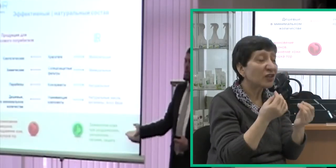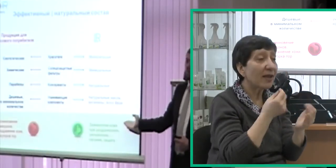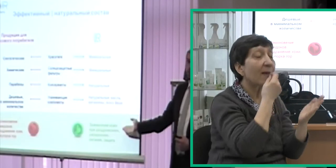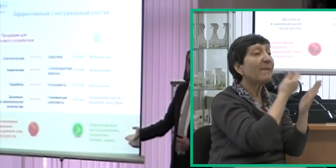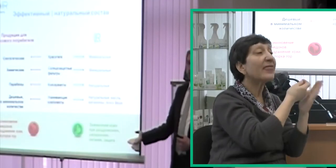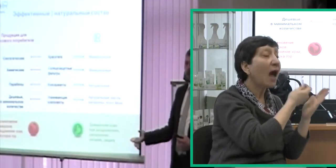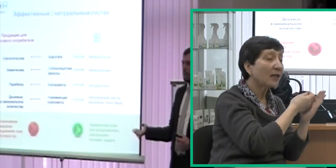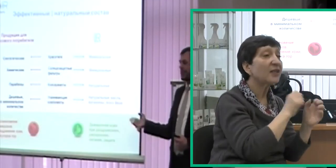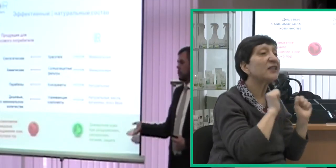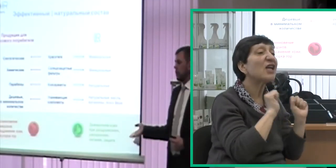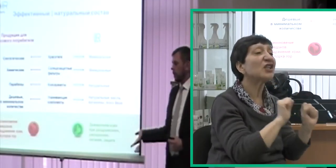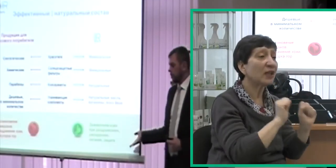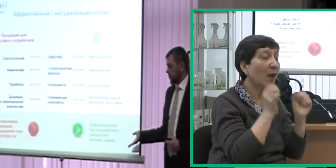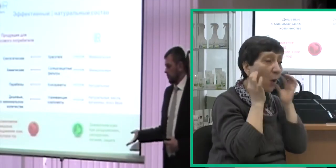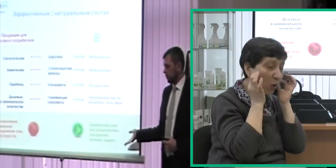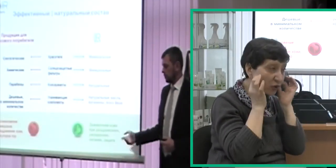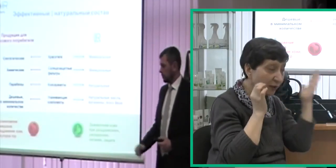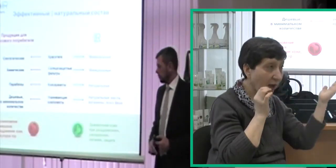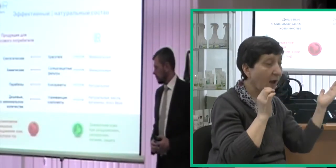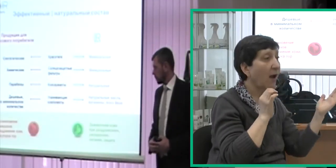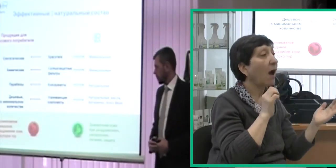увлажнение, питание и защита.